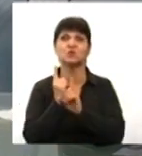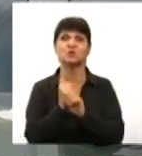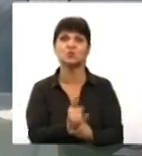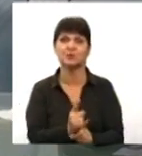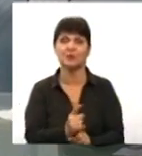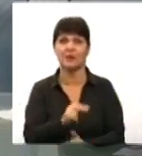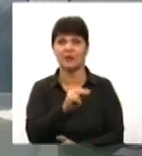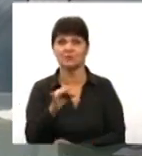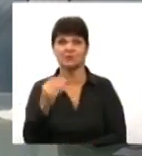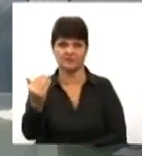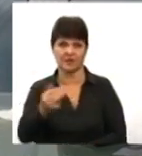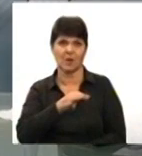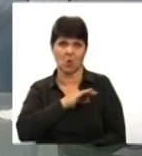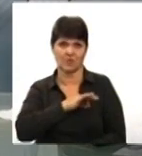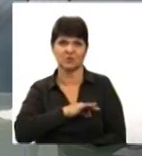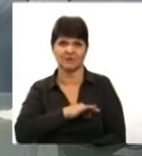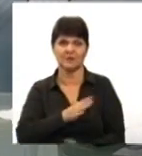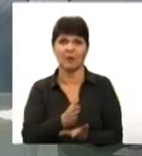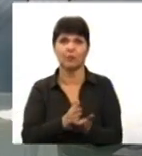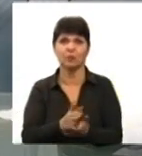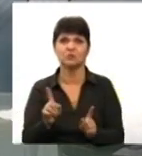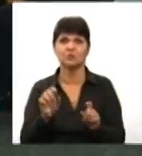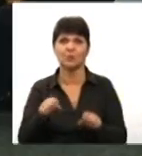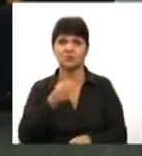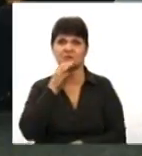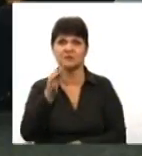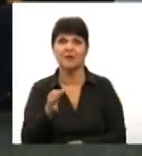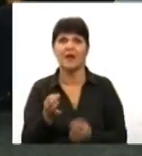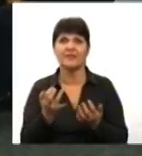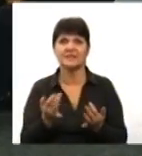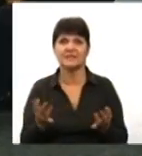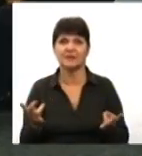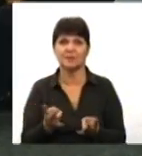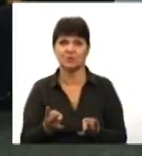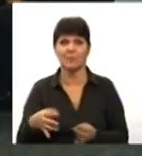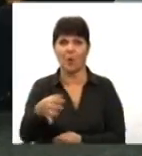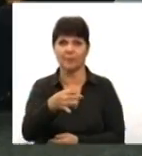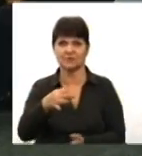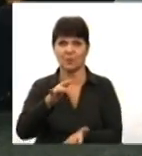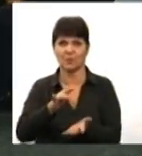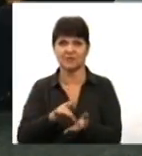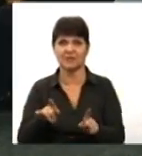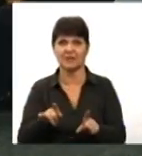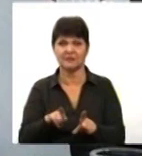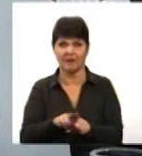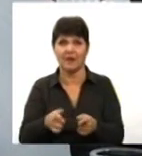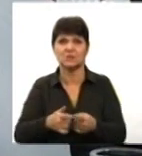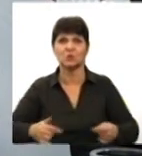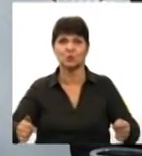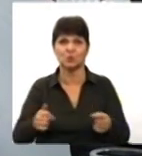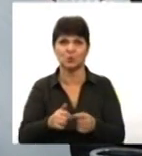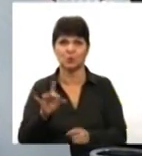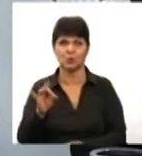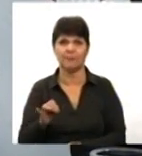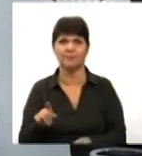користувалися її послугами і що можете сказати, наскільки потрібна сьогодні обласному центру така структура? Така